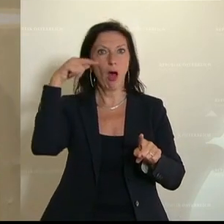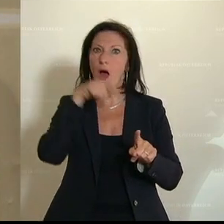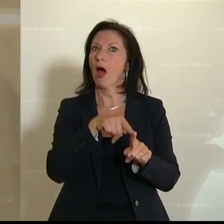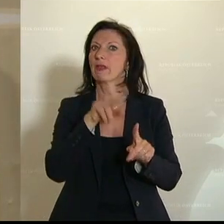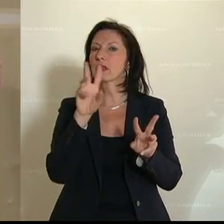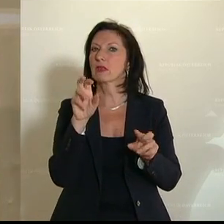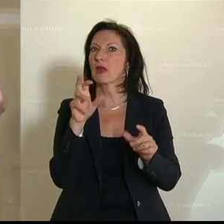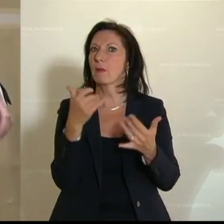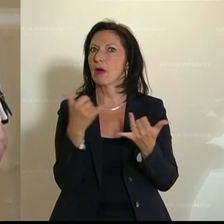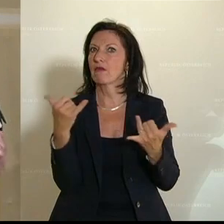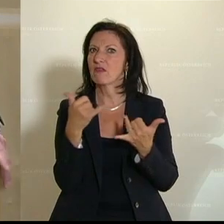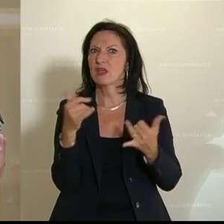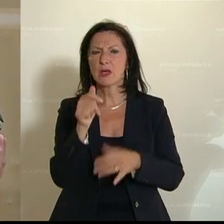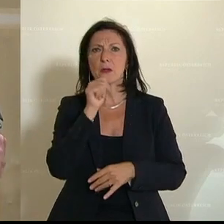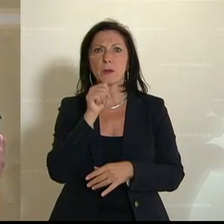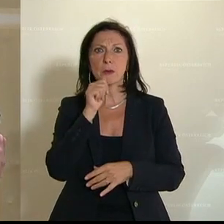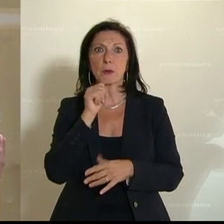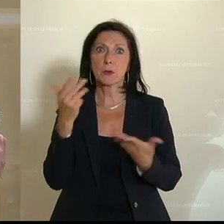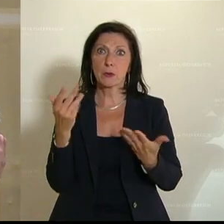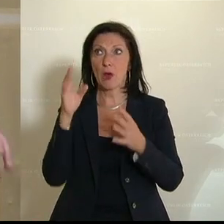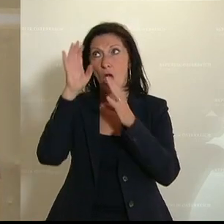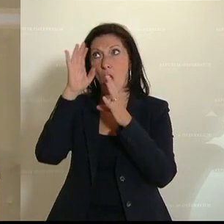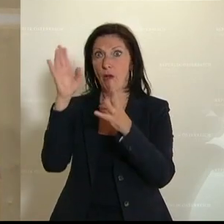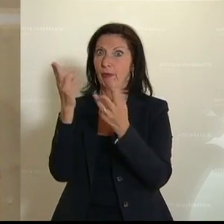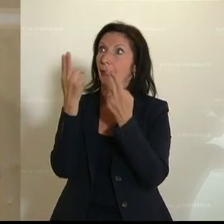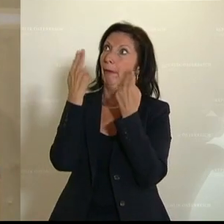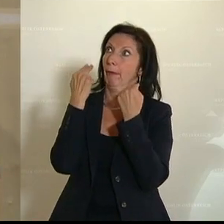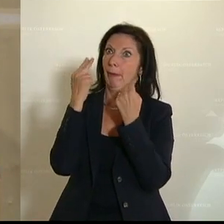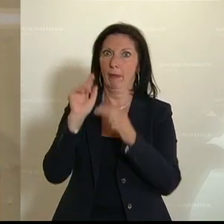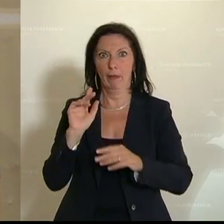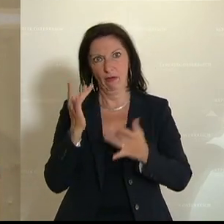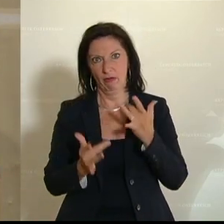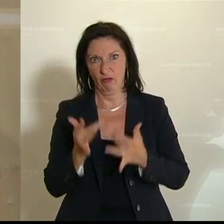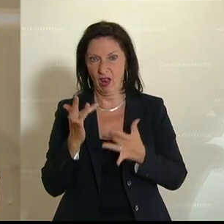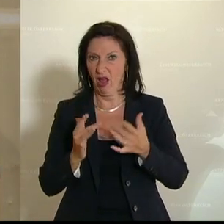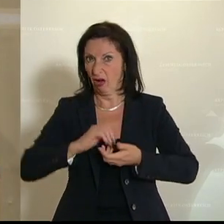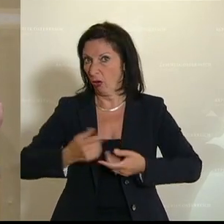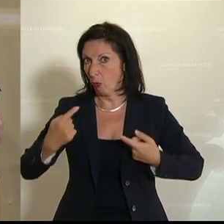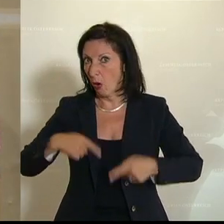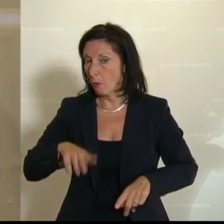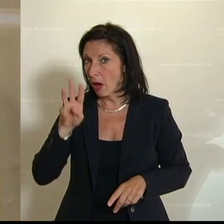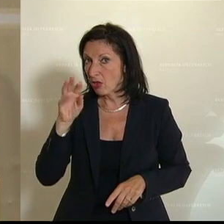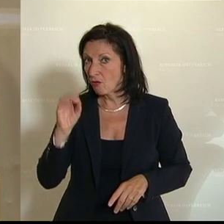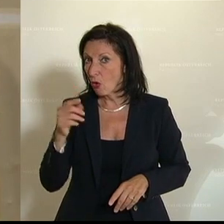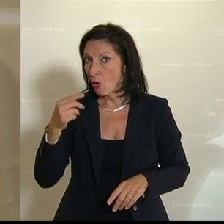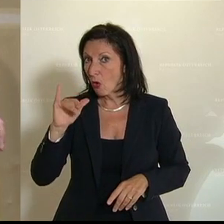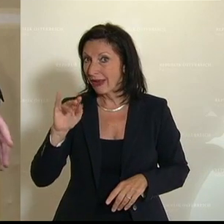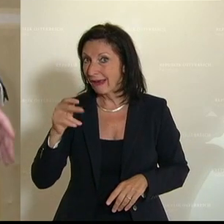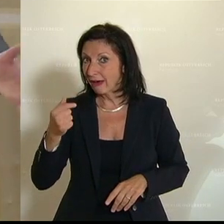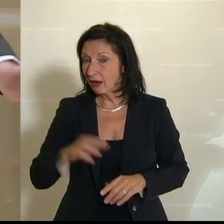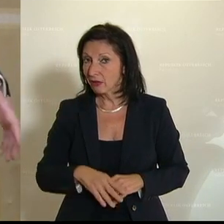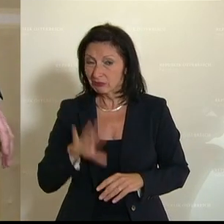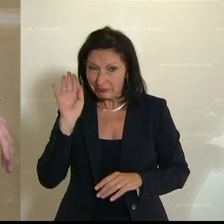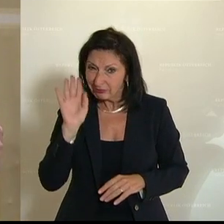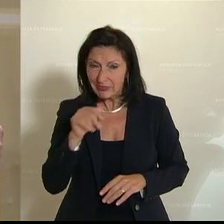Das wirkt ein bisschen wie ein Kniefall der Grünen vor der ÖVP, vielleicht speziell vor dem Klubobmann Wöginger. Keine Angst, wir werden dem